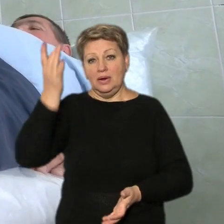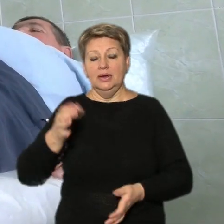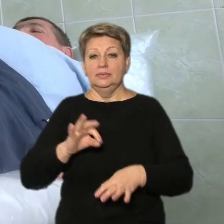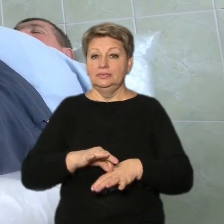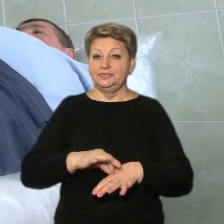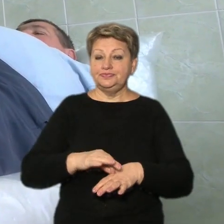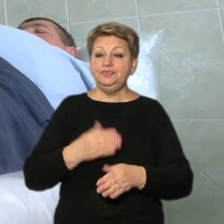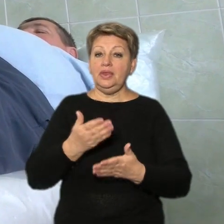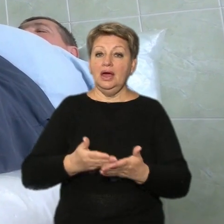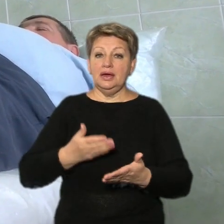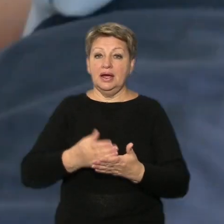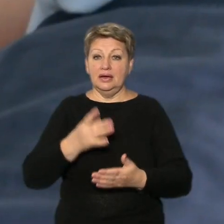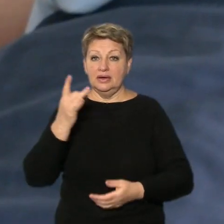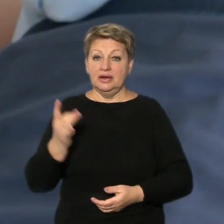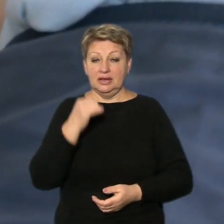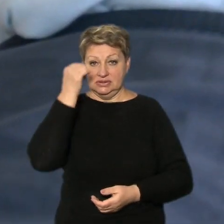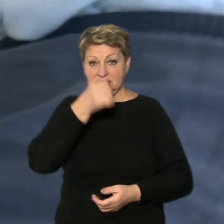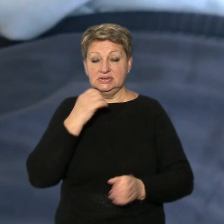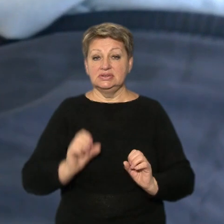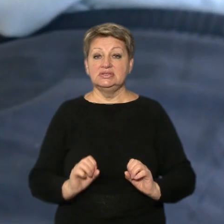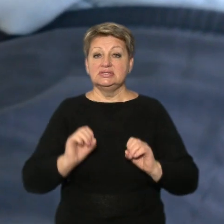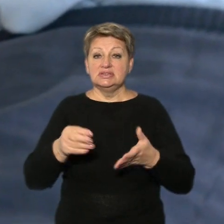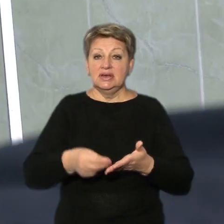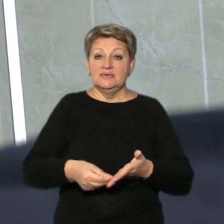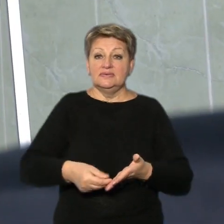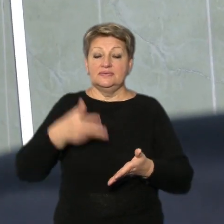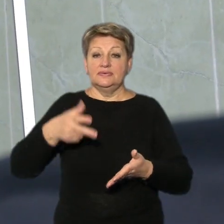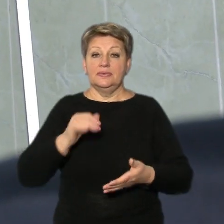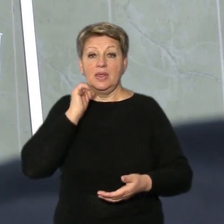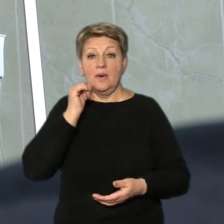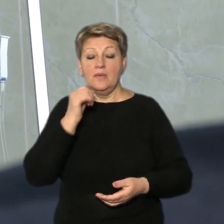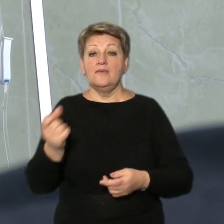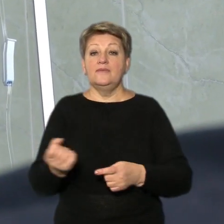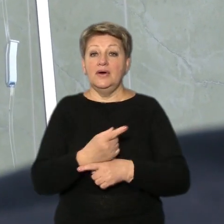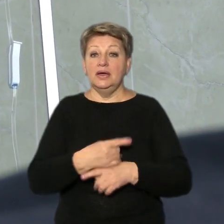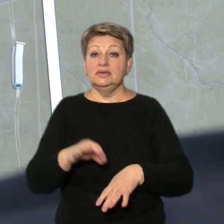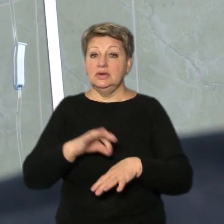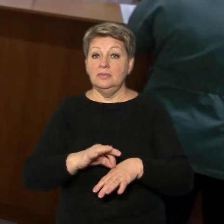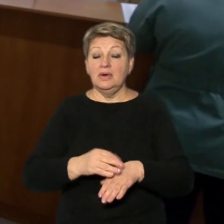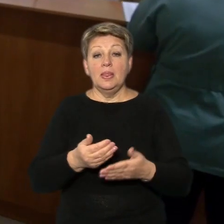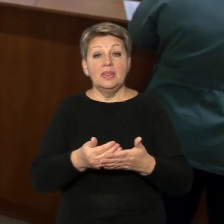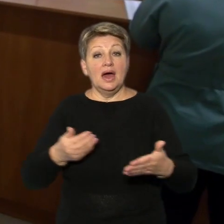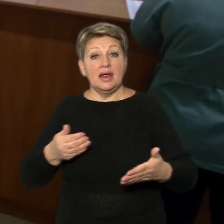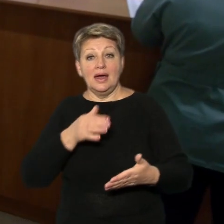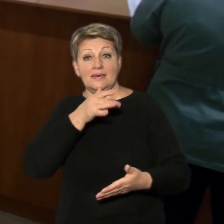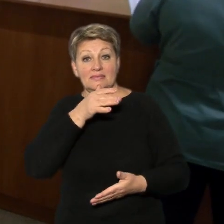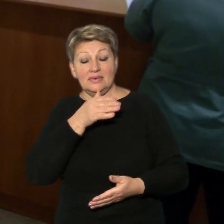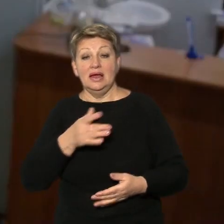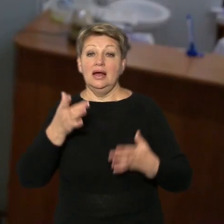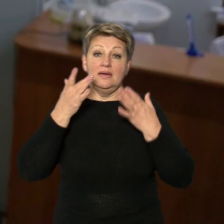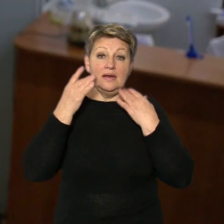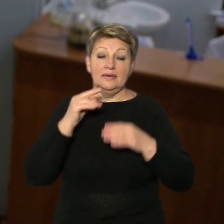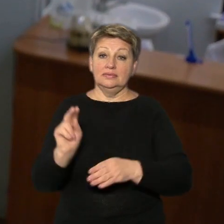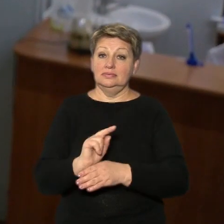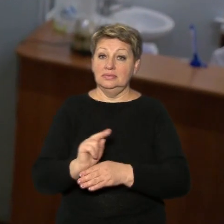Тож радить раз на рік здавати аналіз крові на вміст глюкози, виявити недугу на ранньому етапі легко, доступне і лікування.